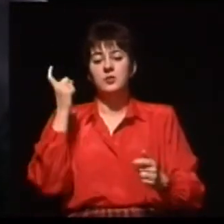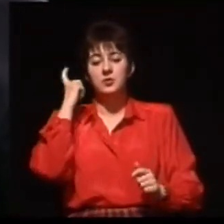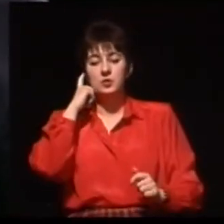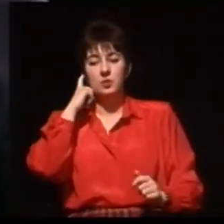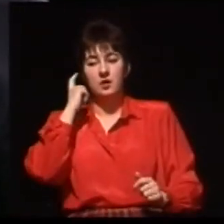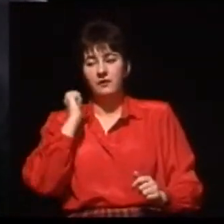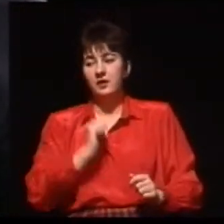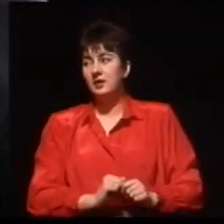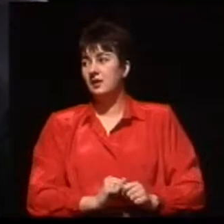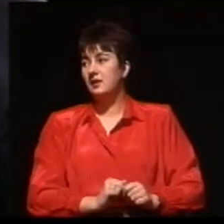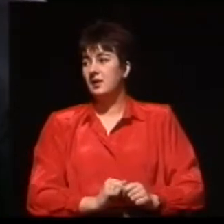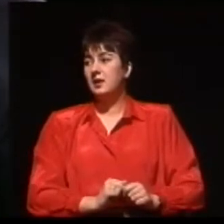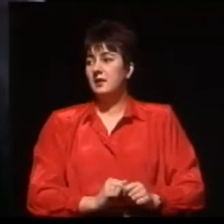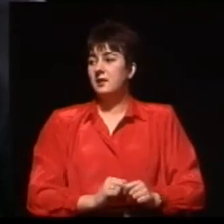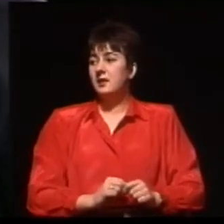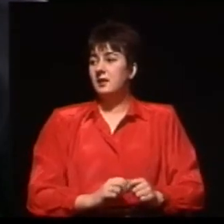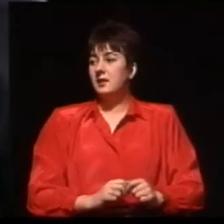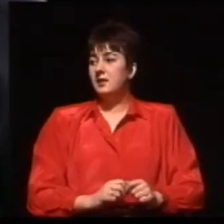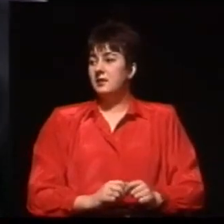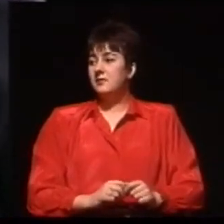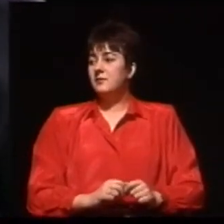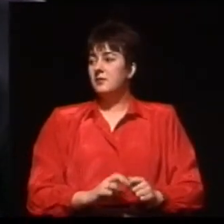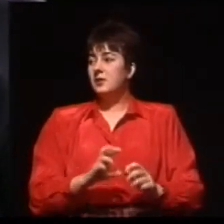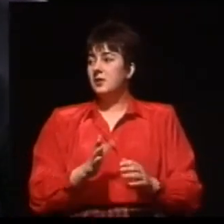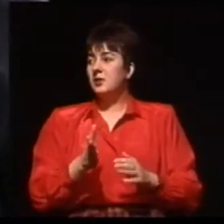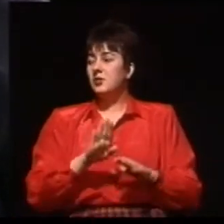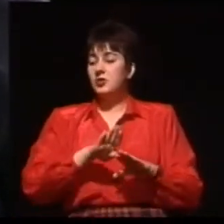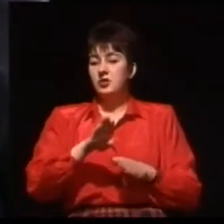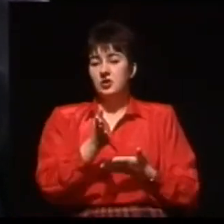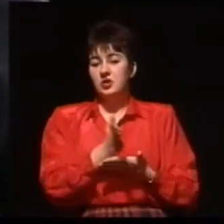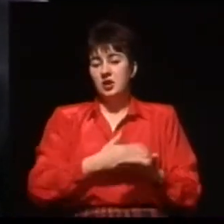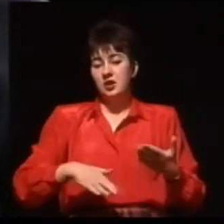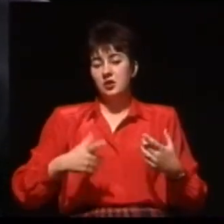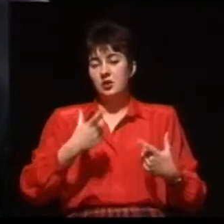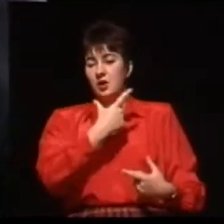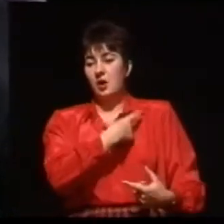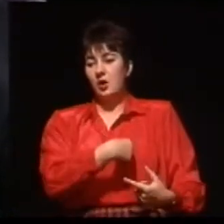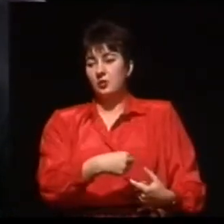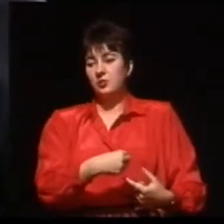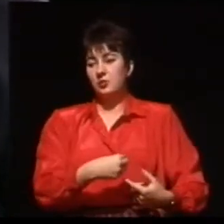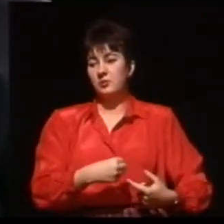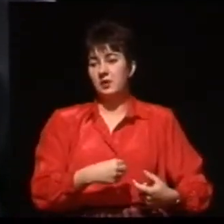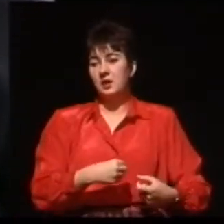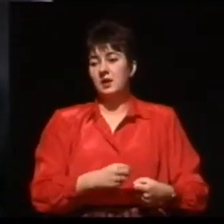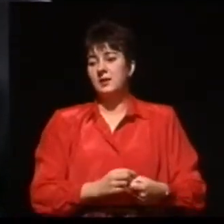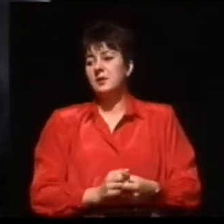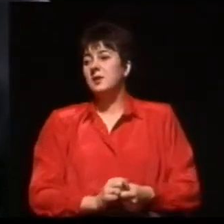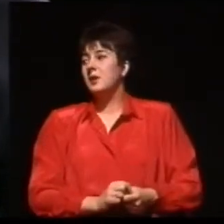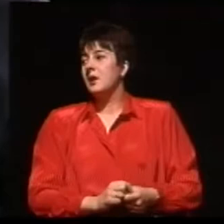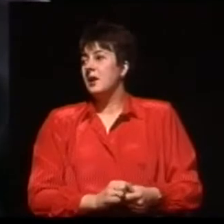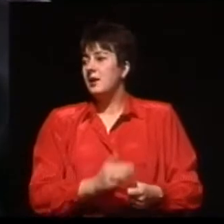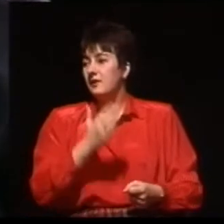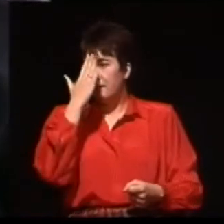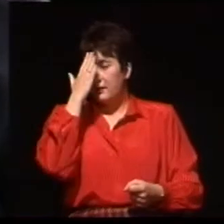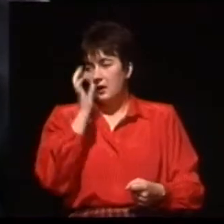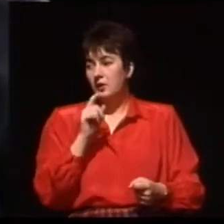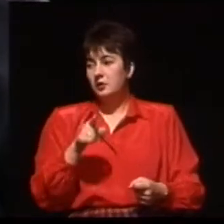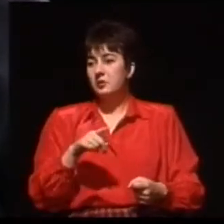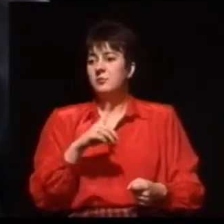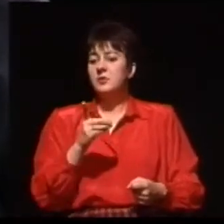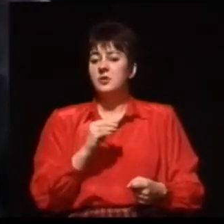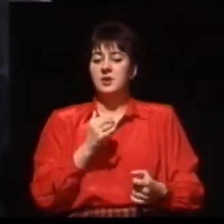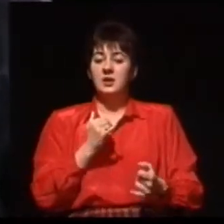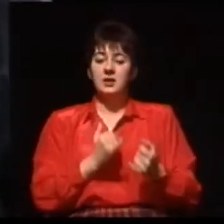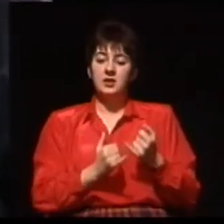Państwo, część osób zainteresowanych się pewnie orientuje. Uszkodzone jest słucho wewnętrzne i z tym najczęściej mamy do czynienia. Jeżeli